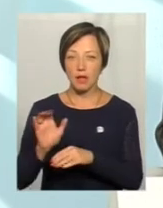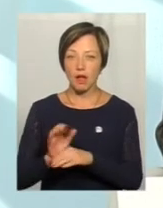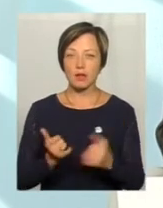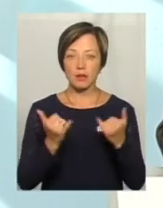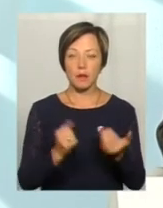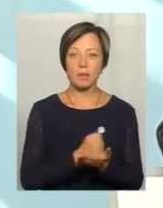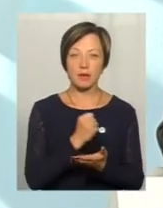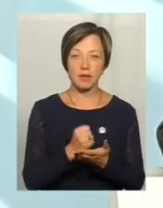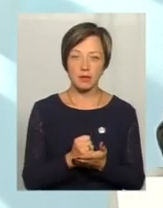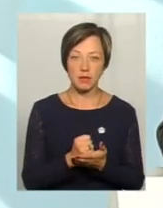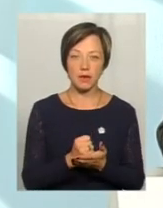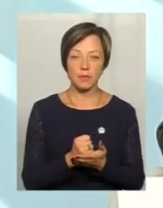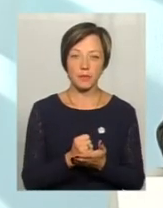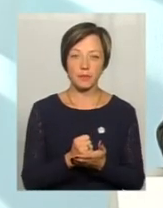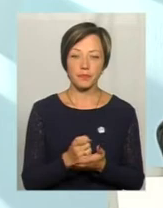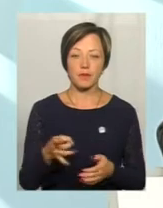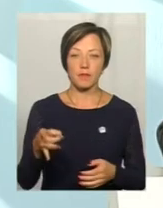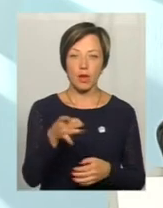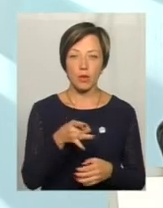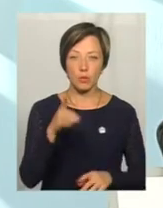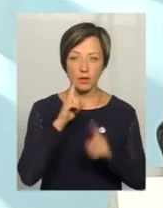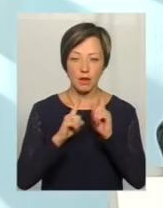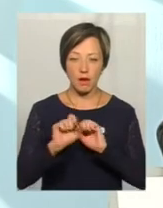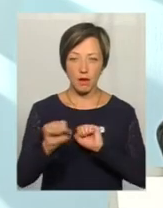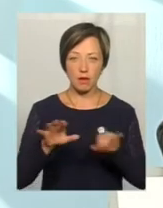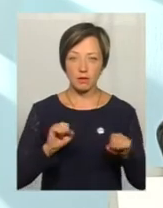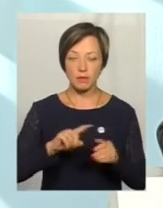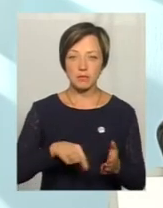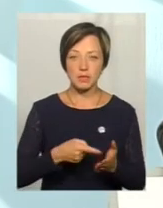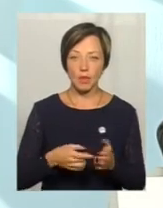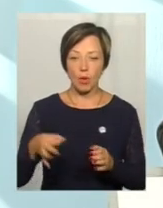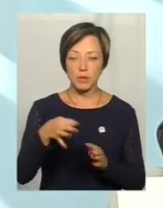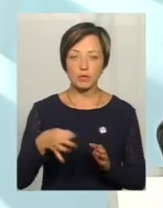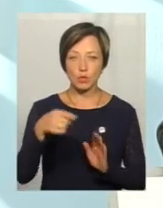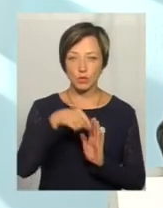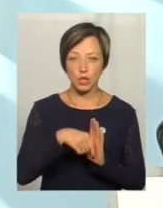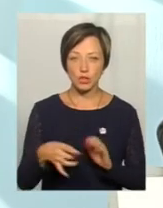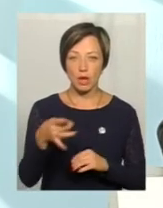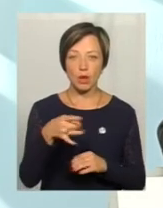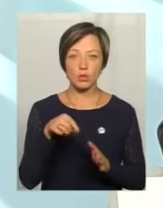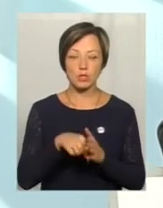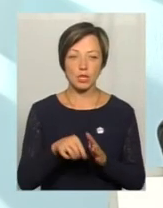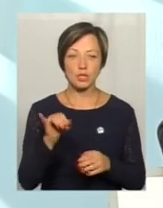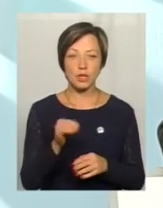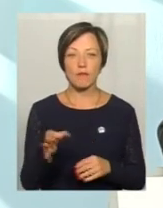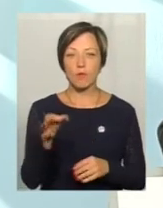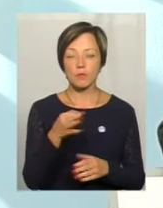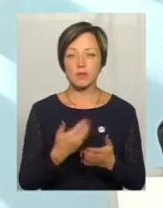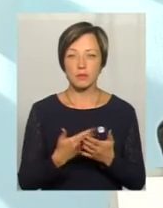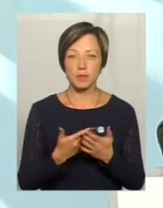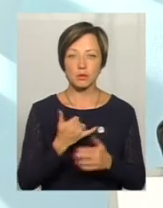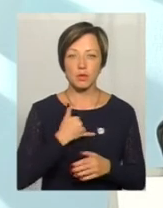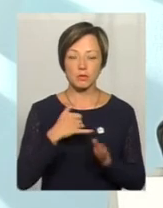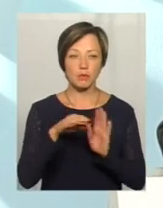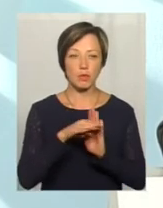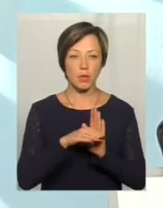в районні ради, в міста обласного районного значення. І от в області, наприклад, в нас в